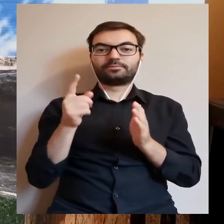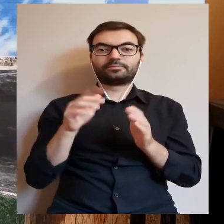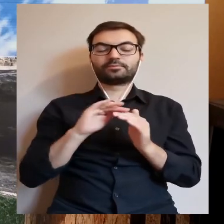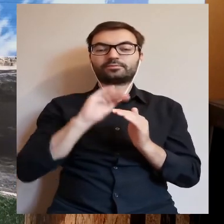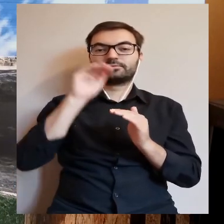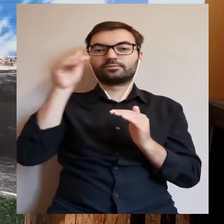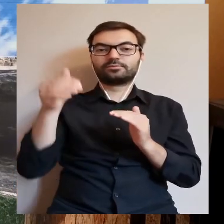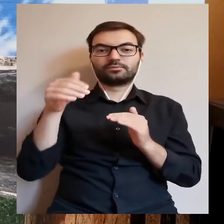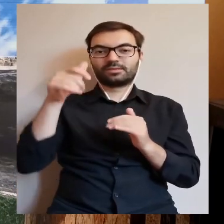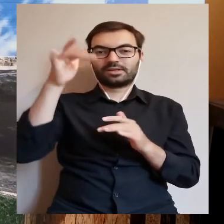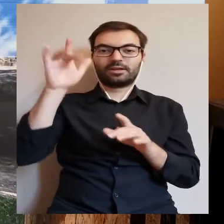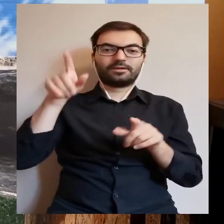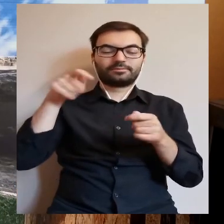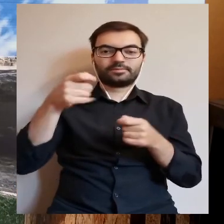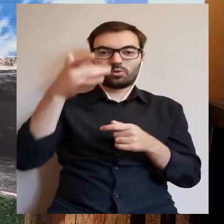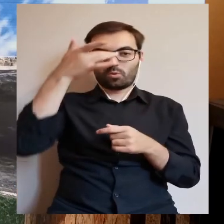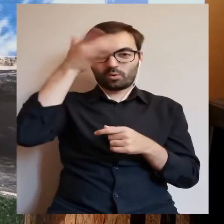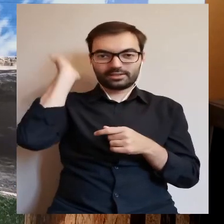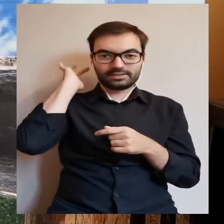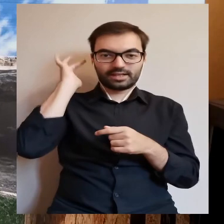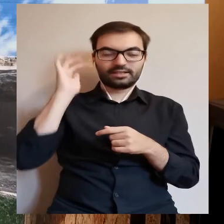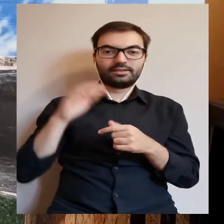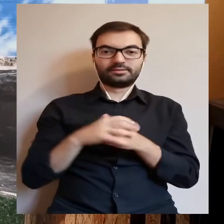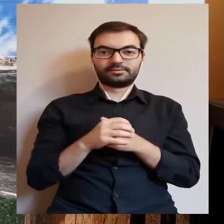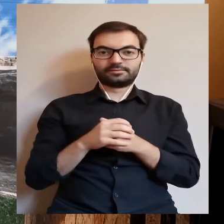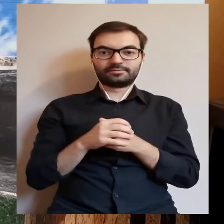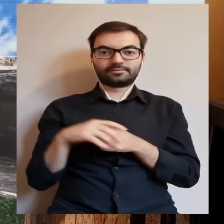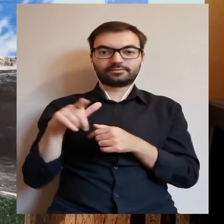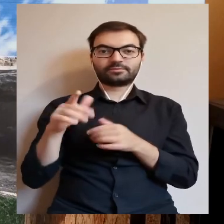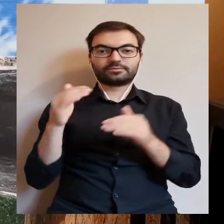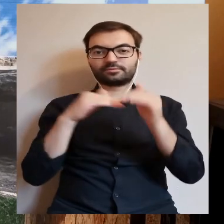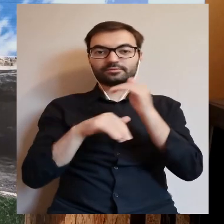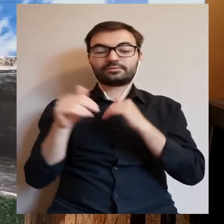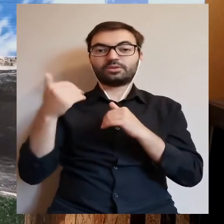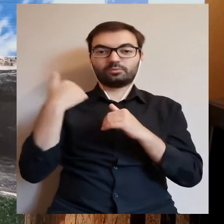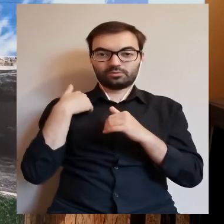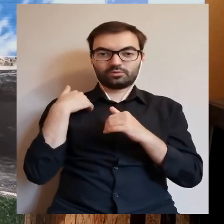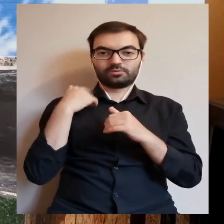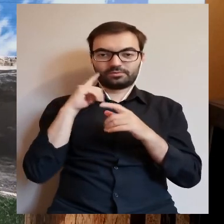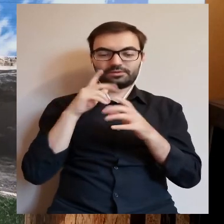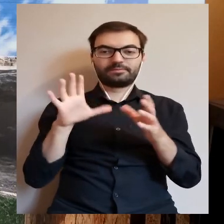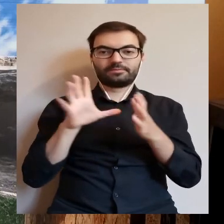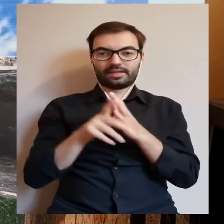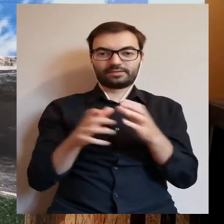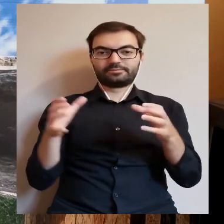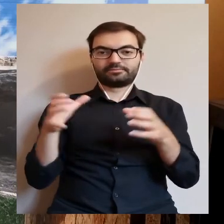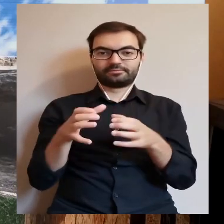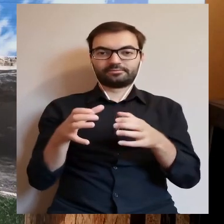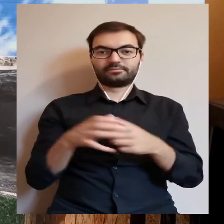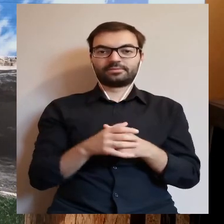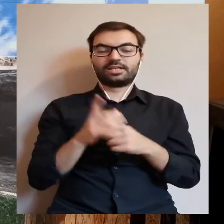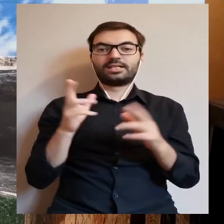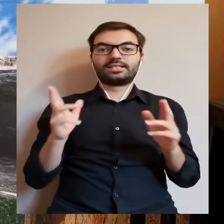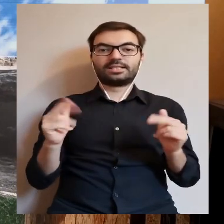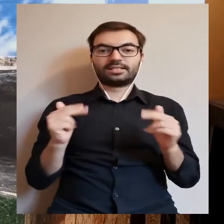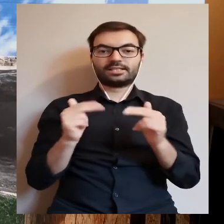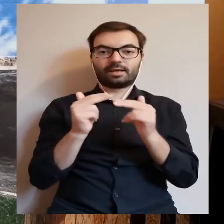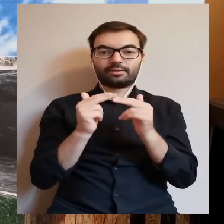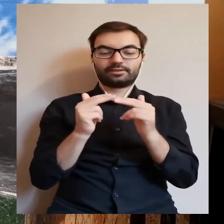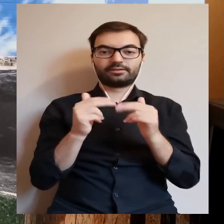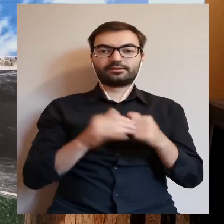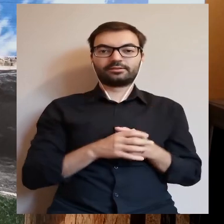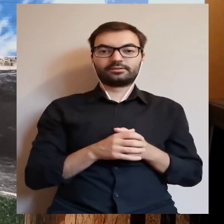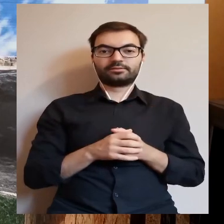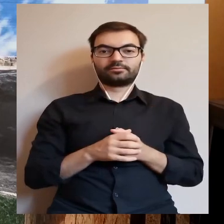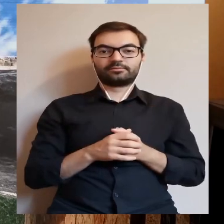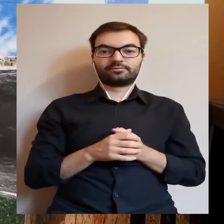wzgórze nazywane Łysą Górą i tam właśnie mieścił się gród. Natomiast zamek